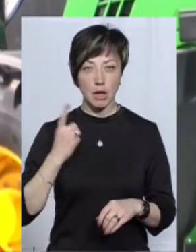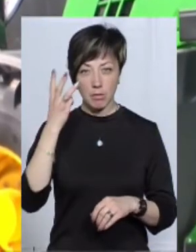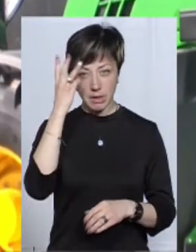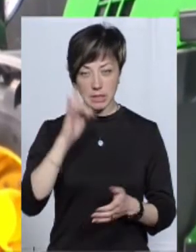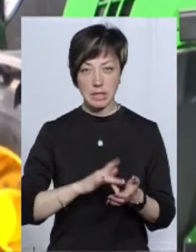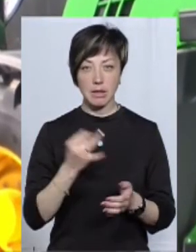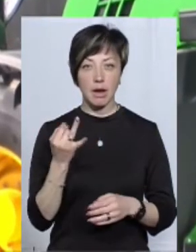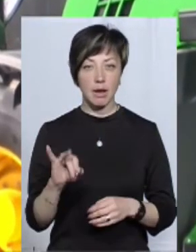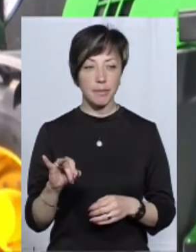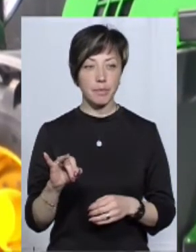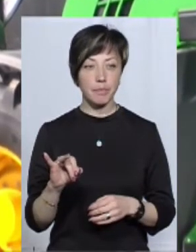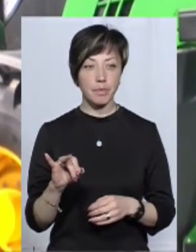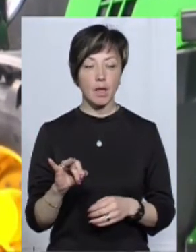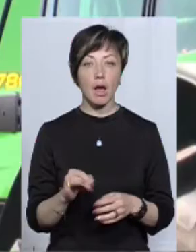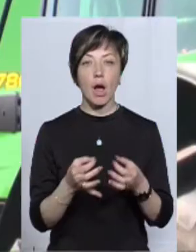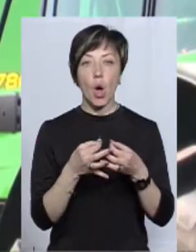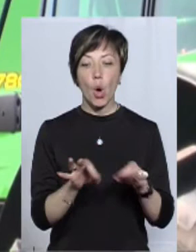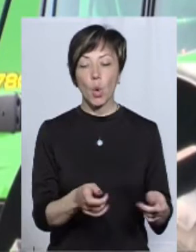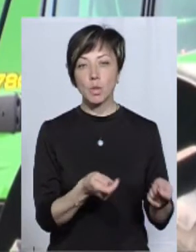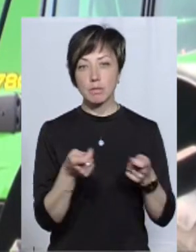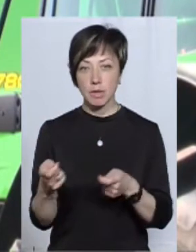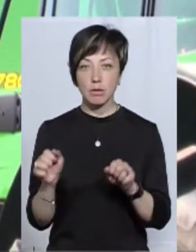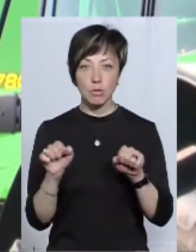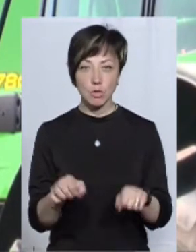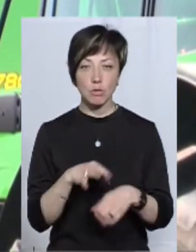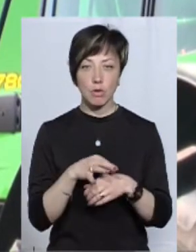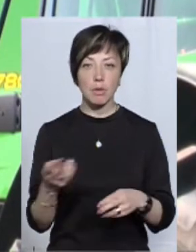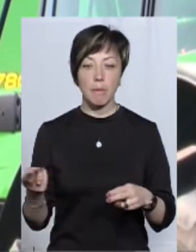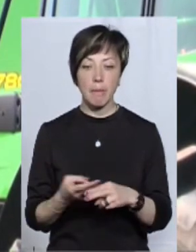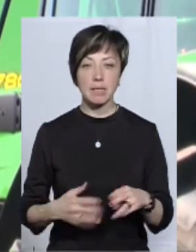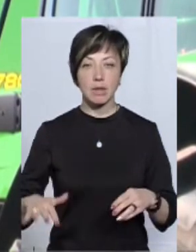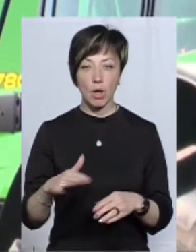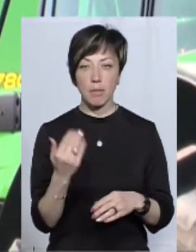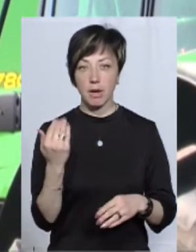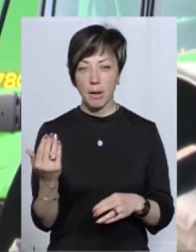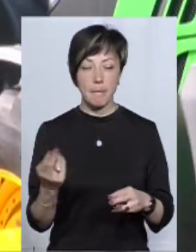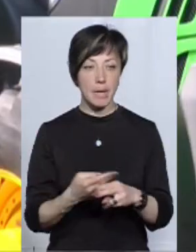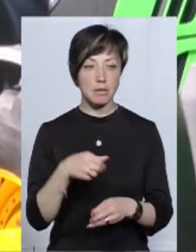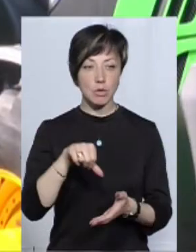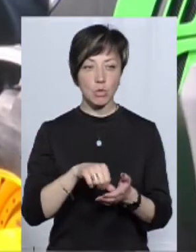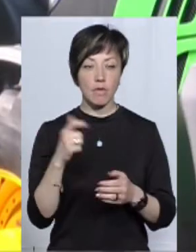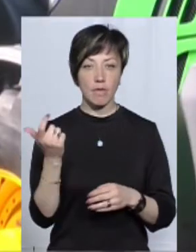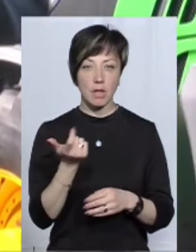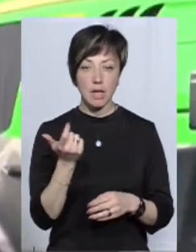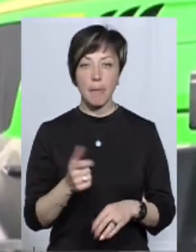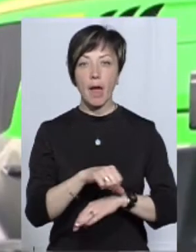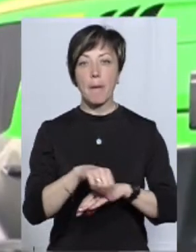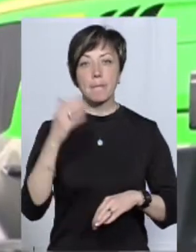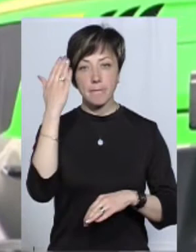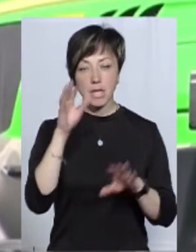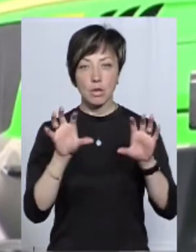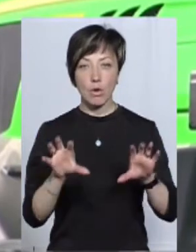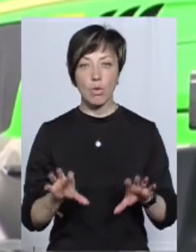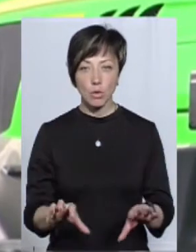центральний Юрія Шуляка, розмитнення можна проводити без територіальної приналежності та без присутності власника. Митний кодекс Україна дозволяє